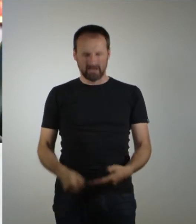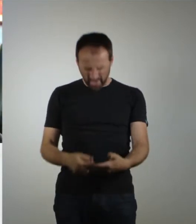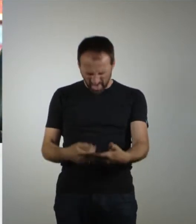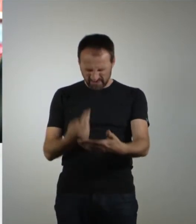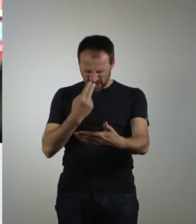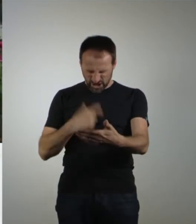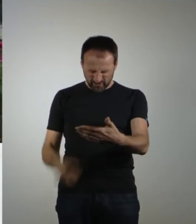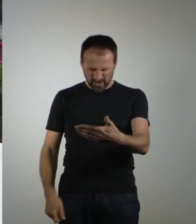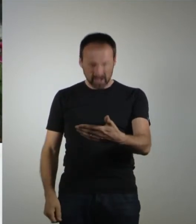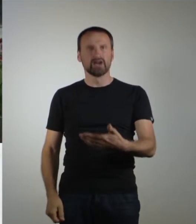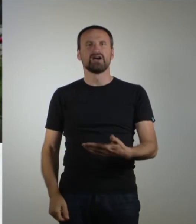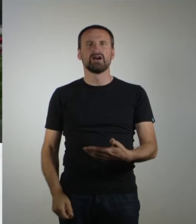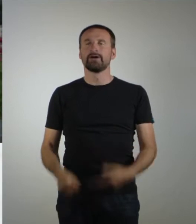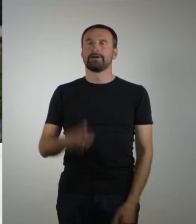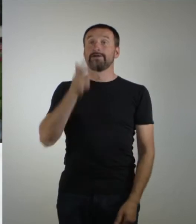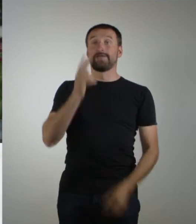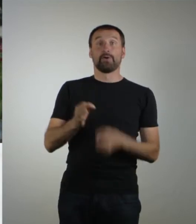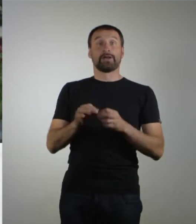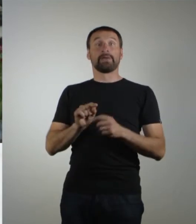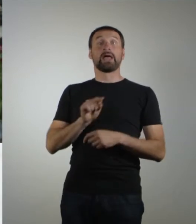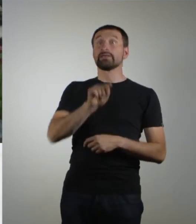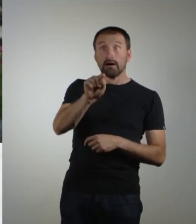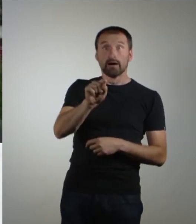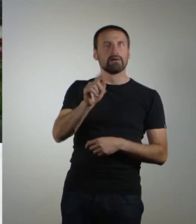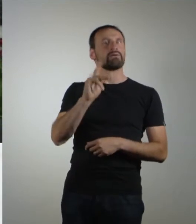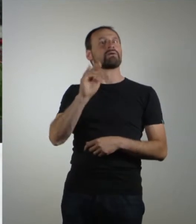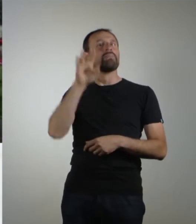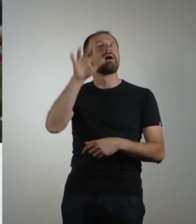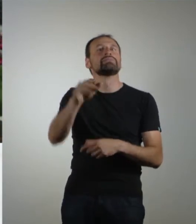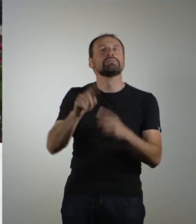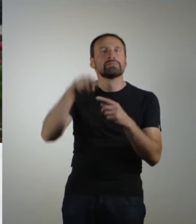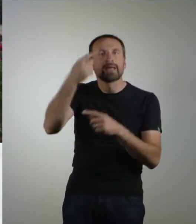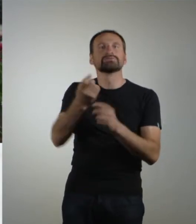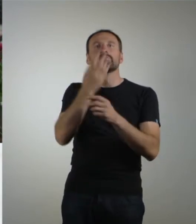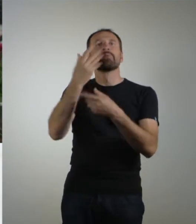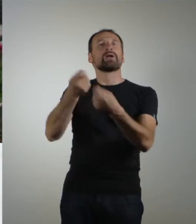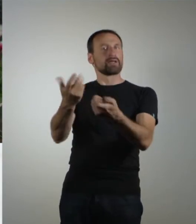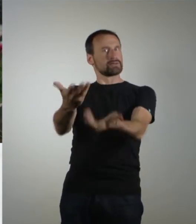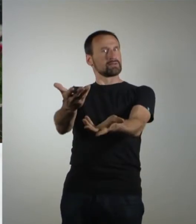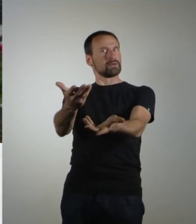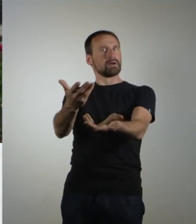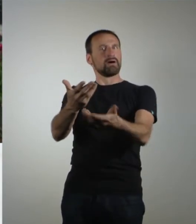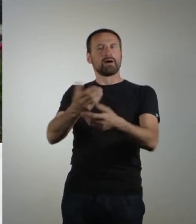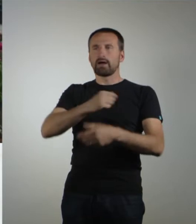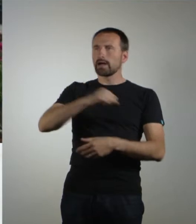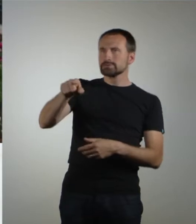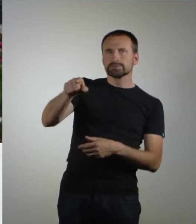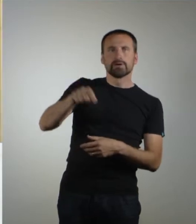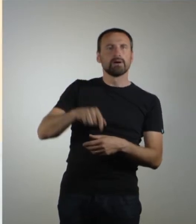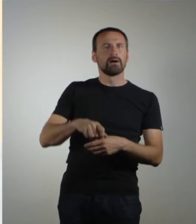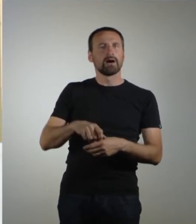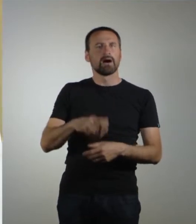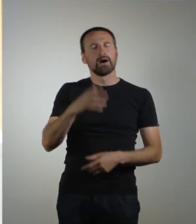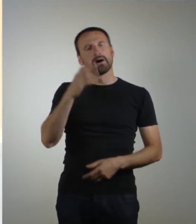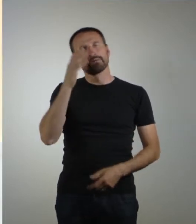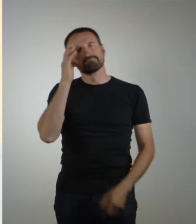verarschen? Nach 300 Metern kommt Kim auf der rechten Seite am nächsten Blumenladen an. Oh nee, der hat schon zu. Doch sie erwartet eine